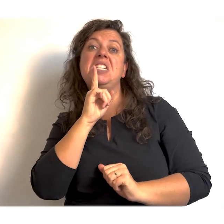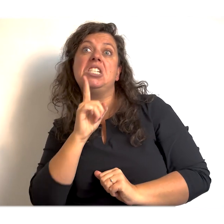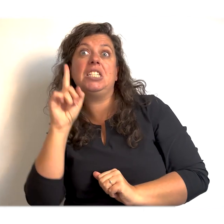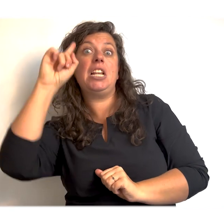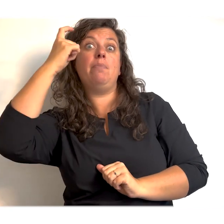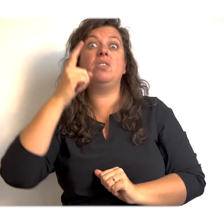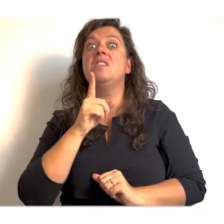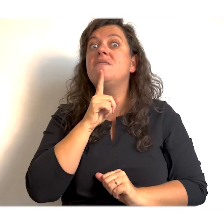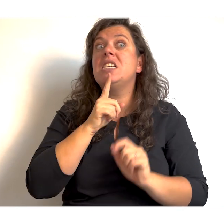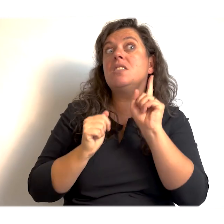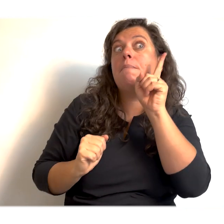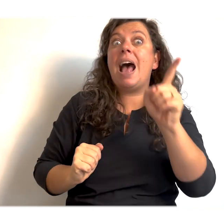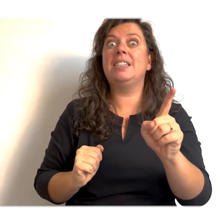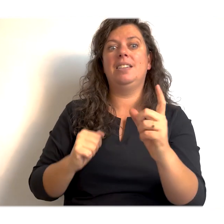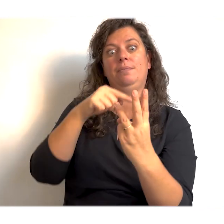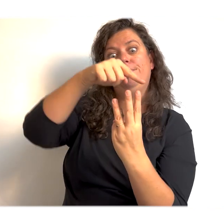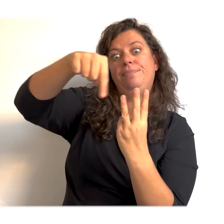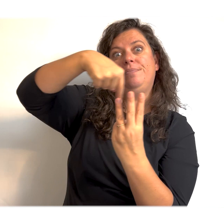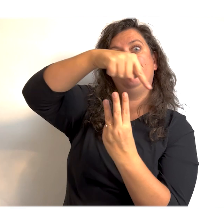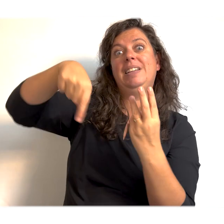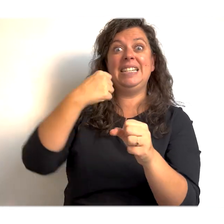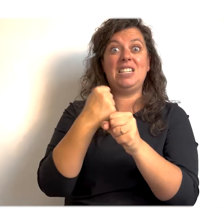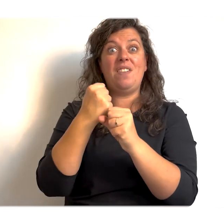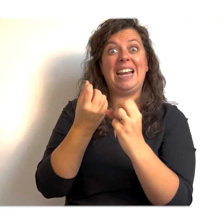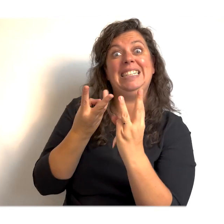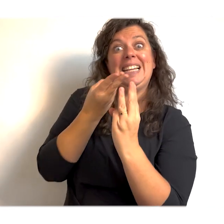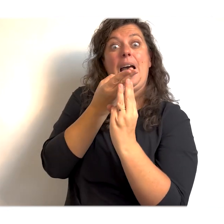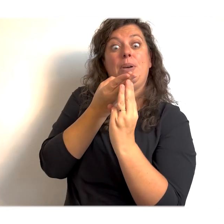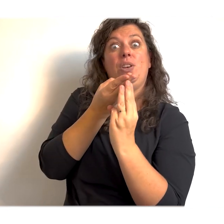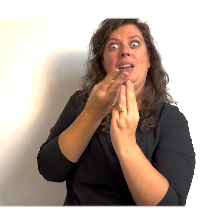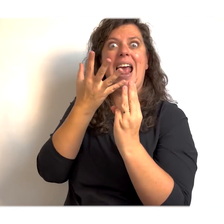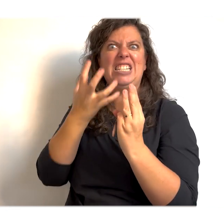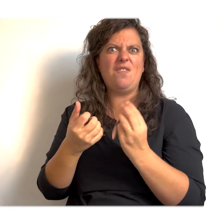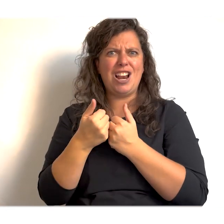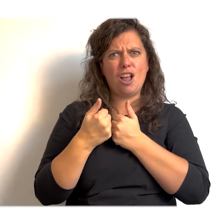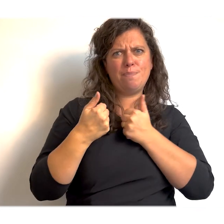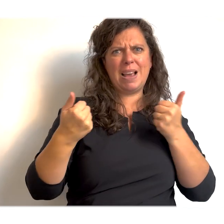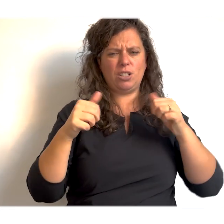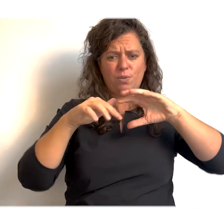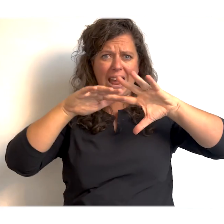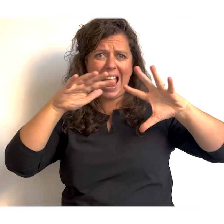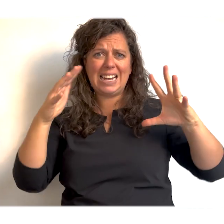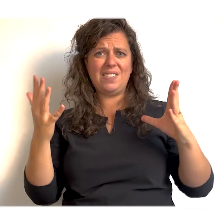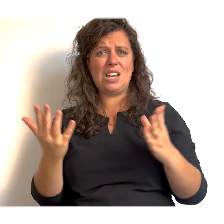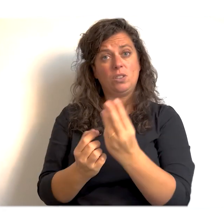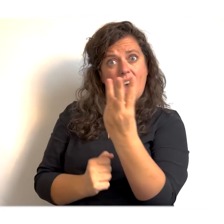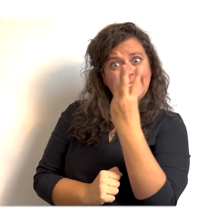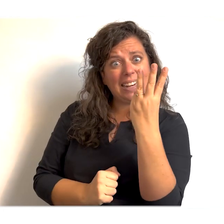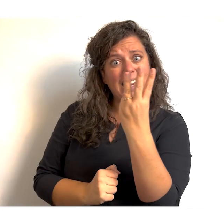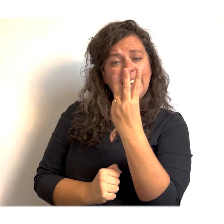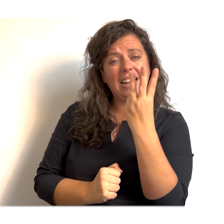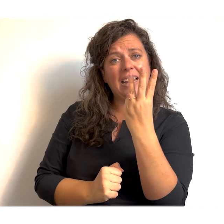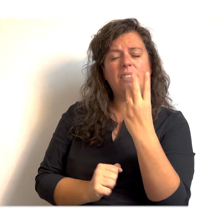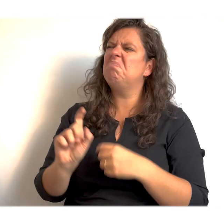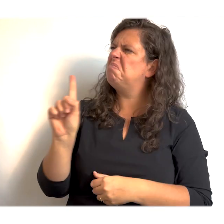is. Ze werken juist heel erg samen. Oh. En ze willen het beste voor de hele wereld. Alle drie. Maar wat willen ze dan? Ja,